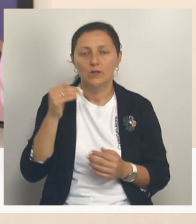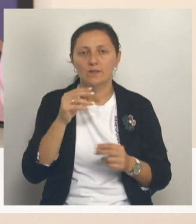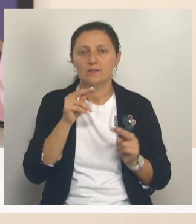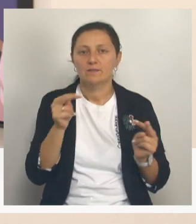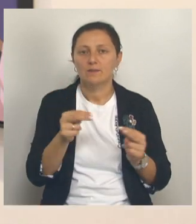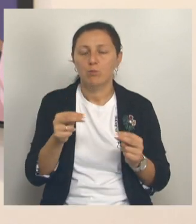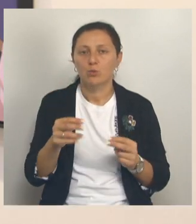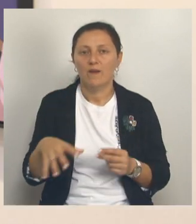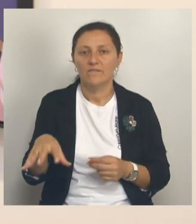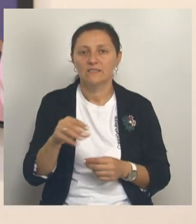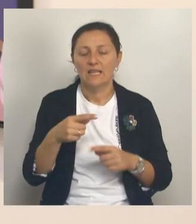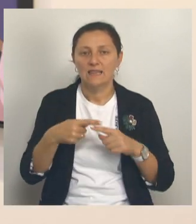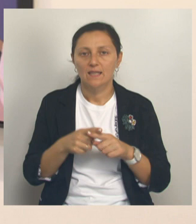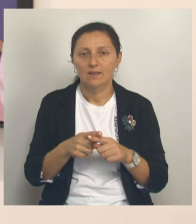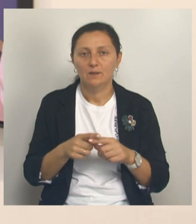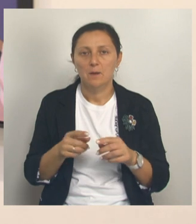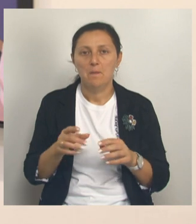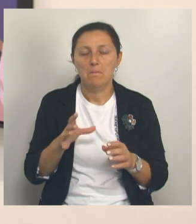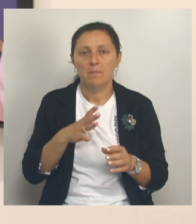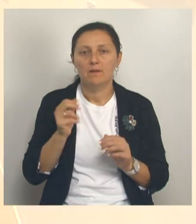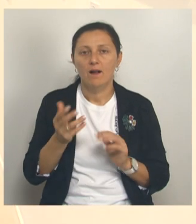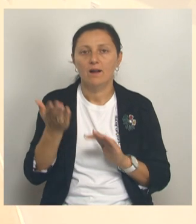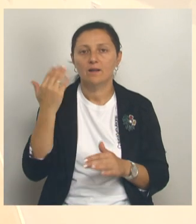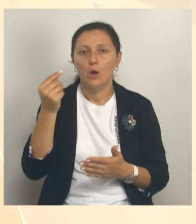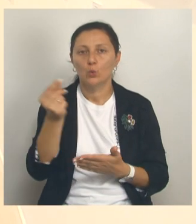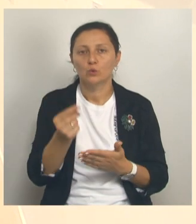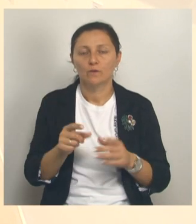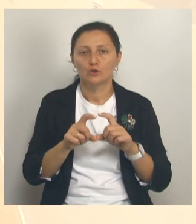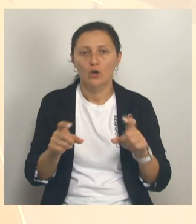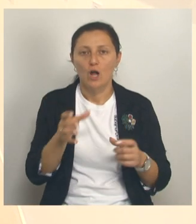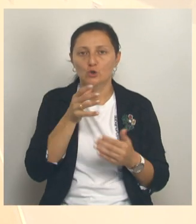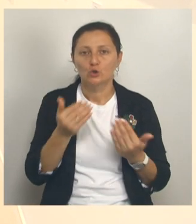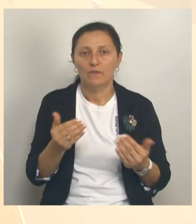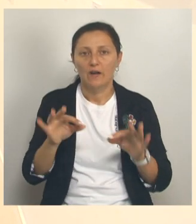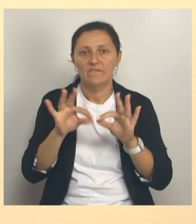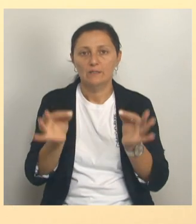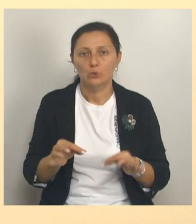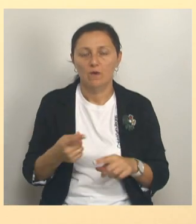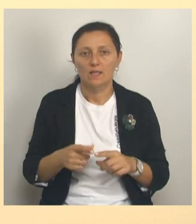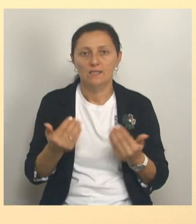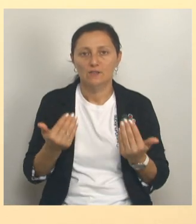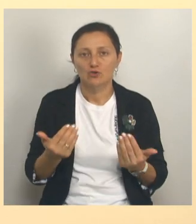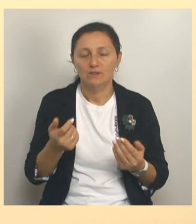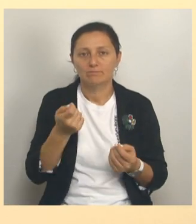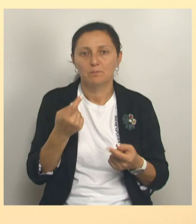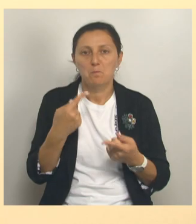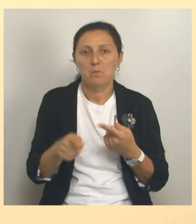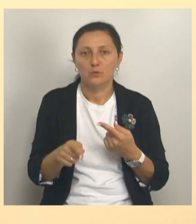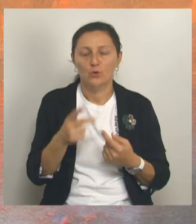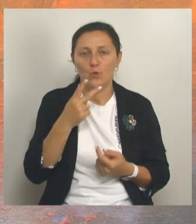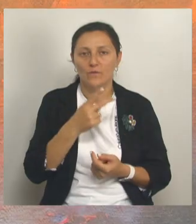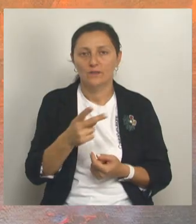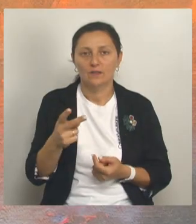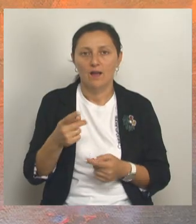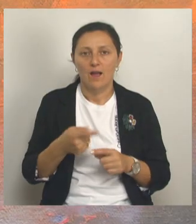технику, принятую в художественной школе. Современное искусство – это здесь и сейчас. И это немножко, как мы видели, одну из